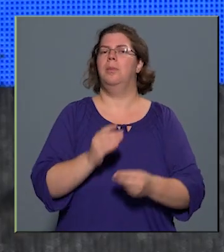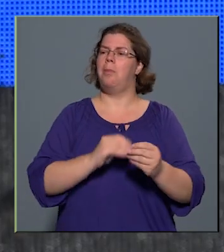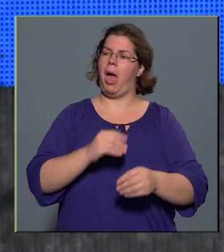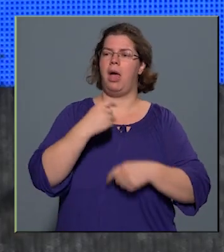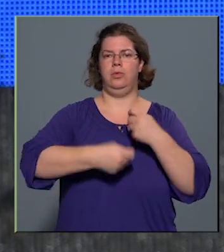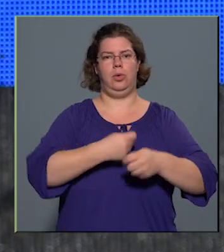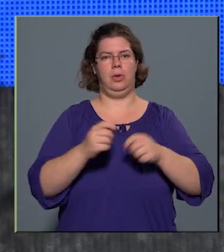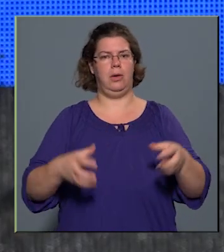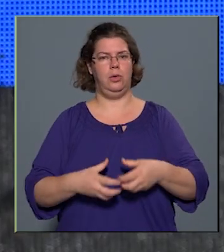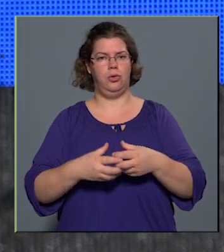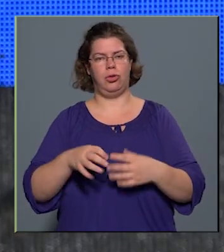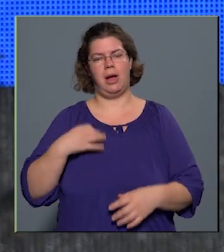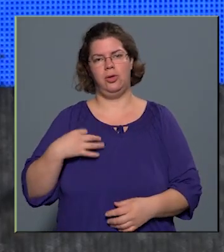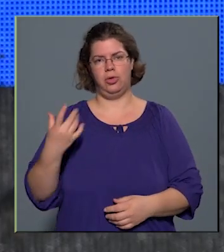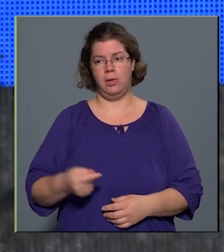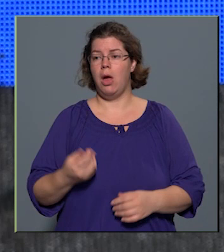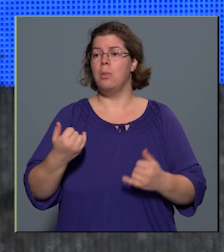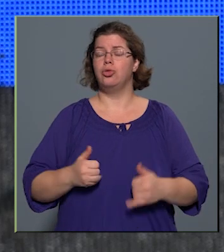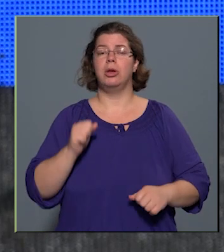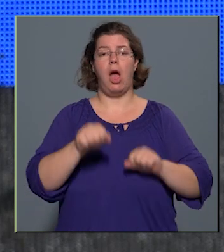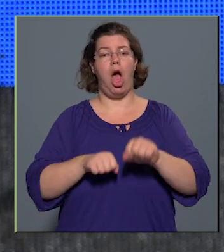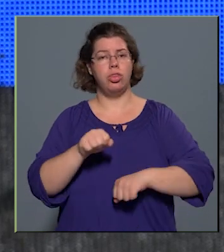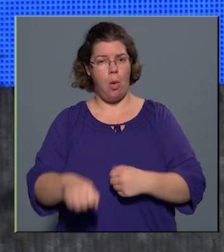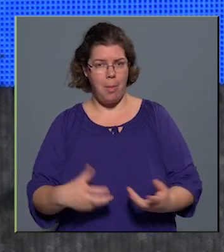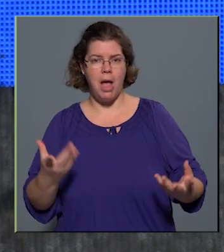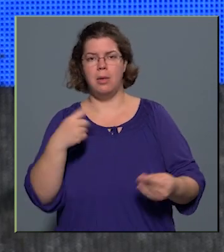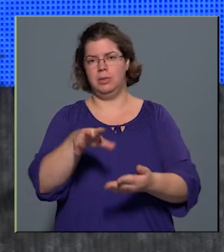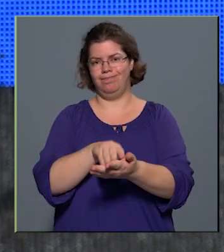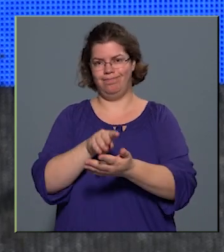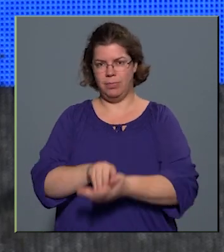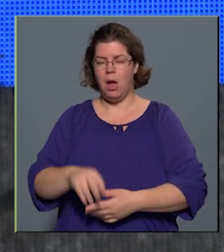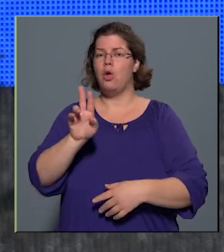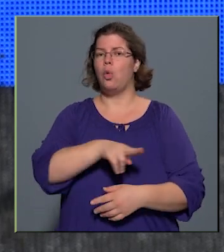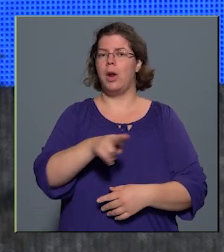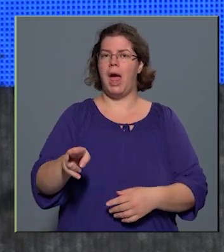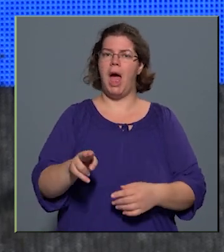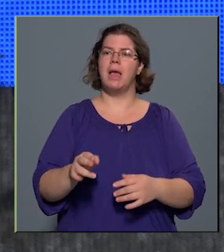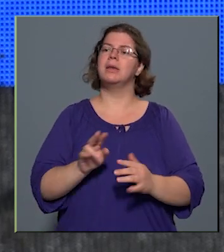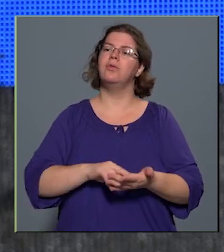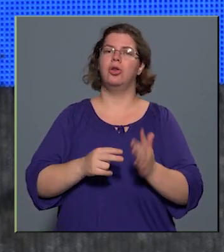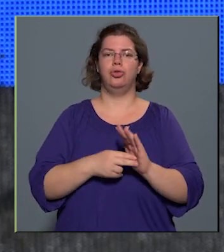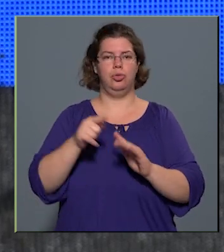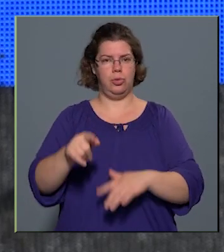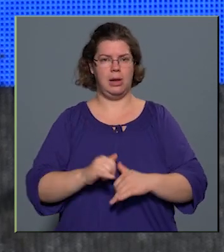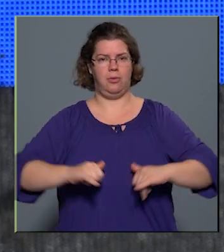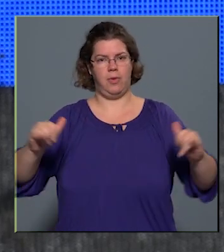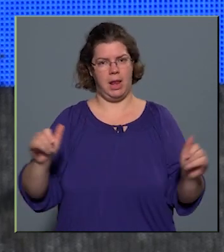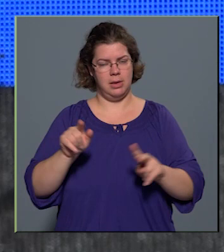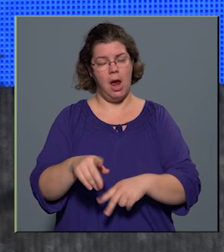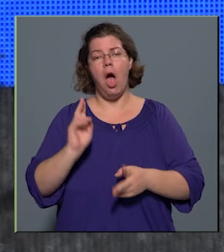adományokat, amelyet mellett összegyűjtünk, kórházunk technológiai infrastruktúrának továbbfelelőségség kellene fordítani, mint említettem,